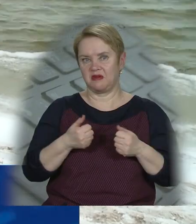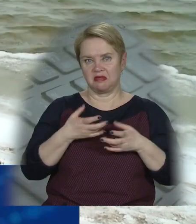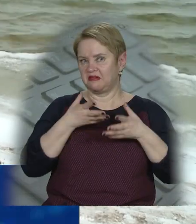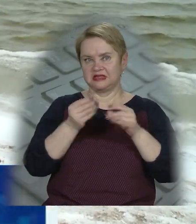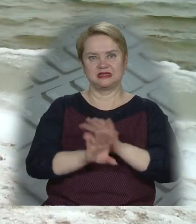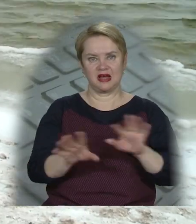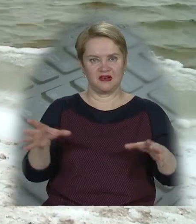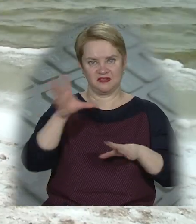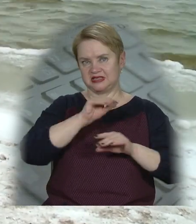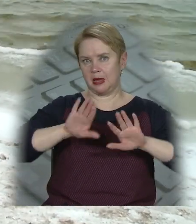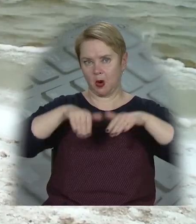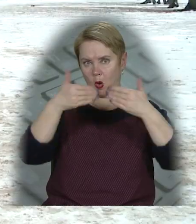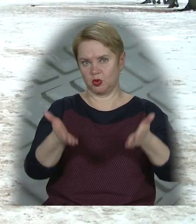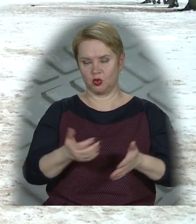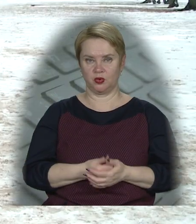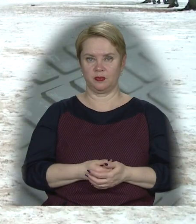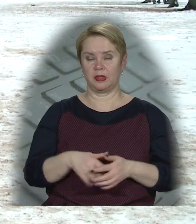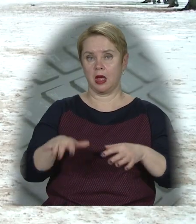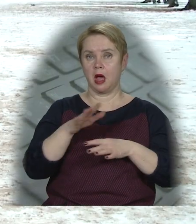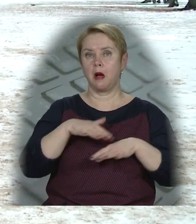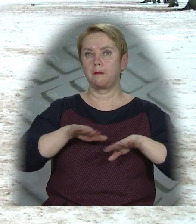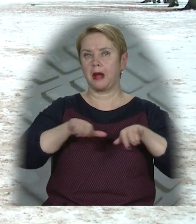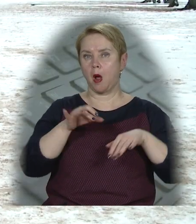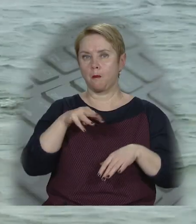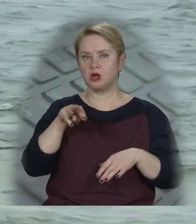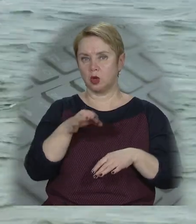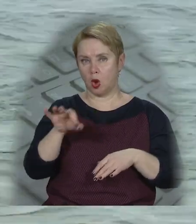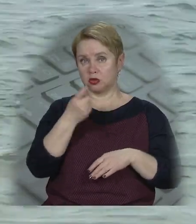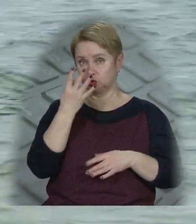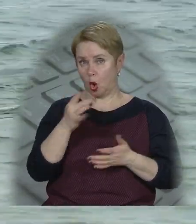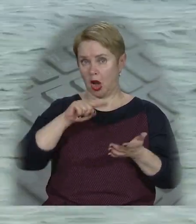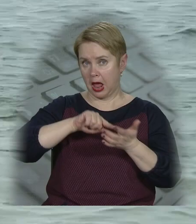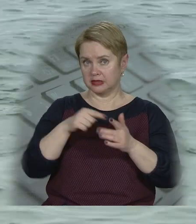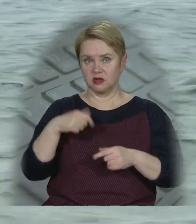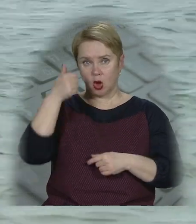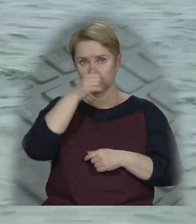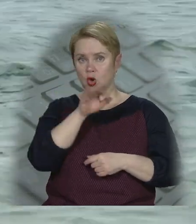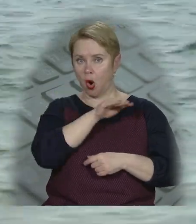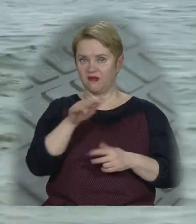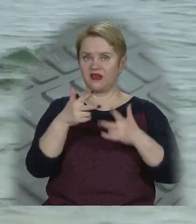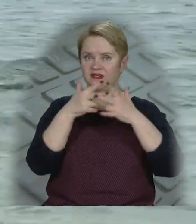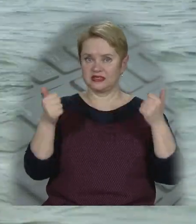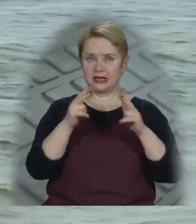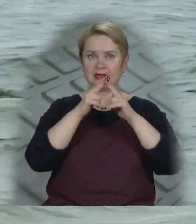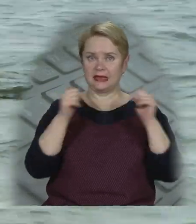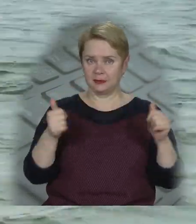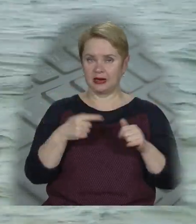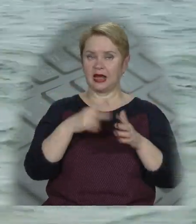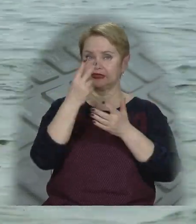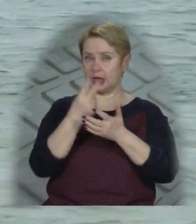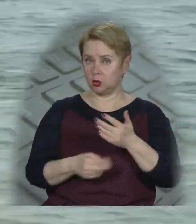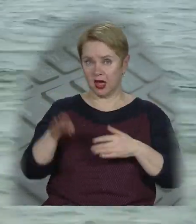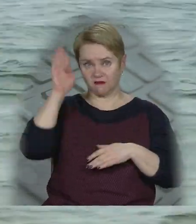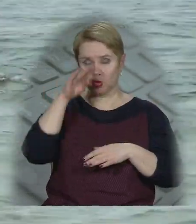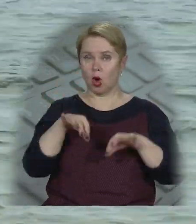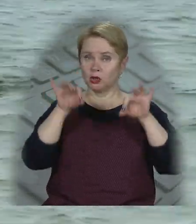це ніяк не сказується, тому всім рекомендую. Пляж на Монастирському острові – одна з чотирьох локацій, які цьогоріч офіційно визначені в Дніпрі для